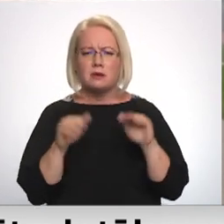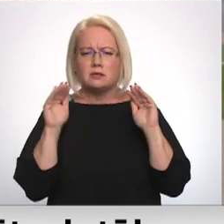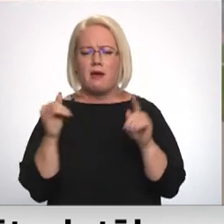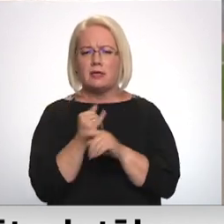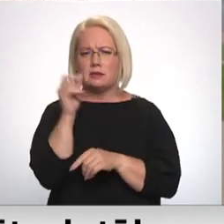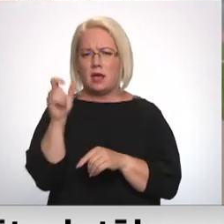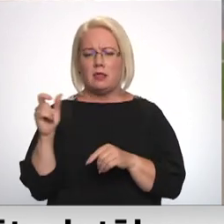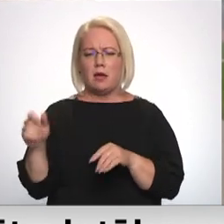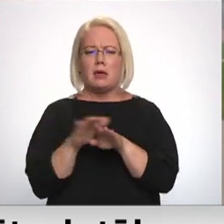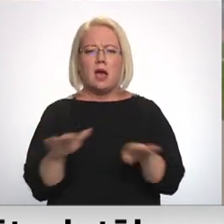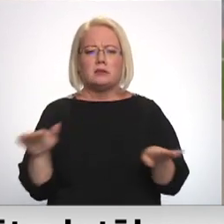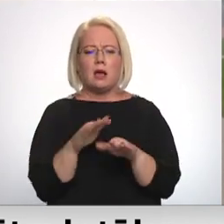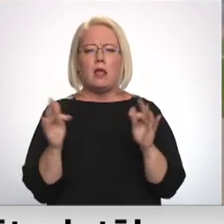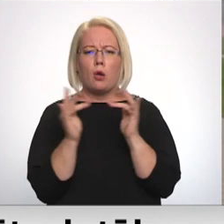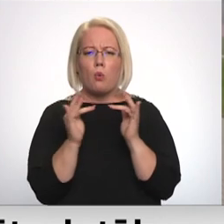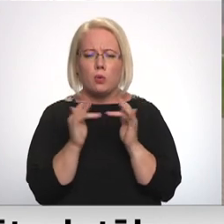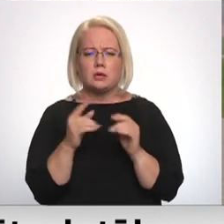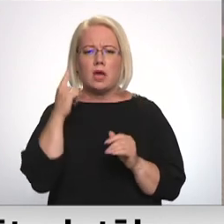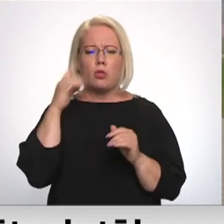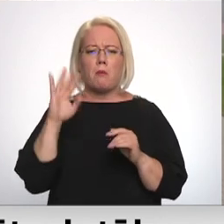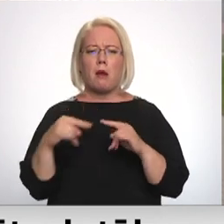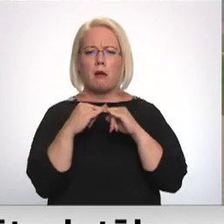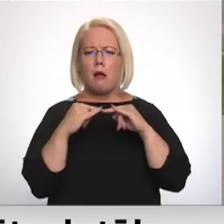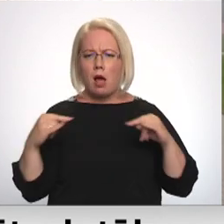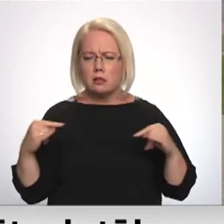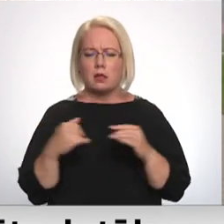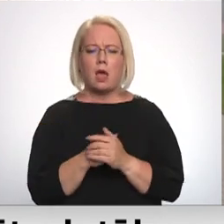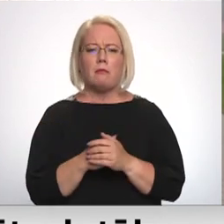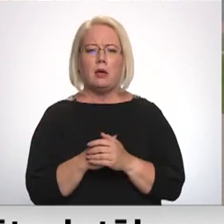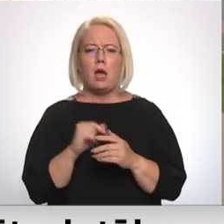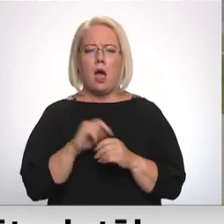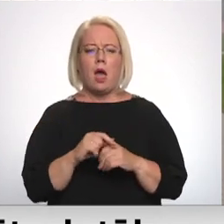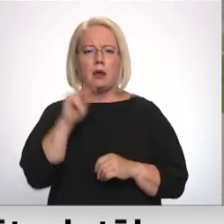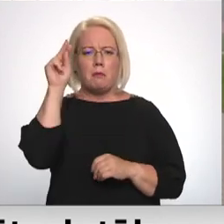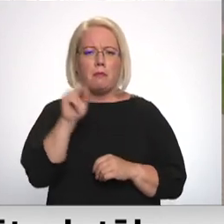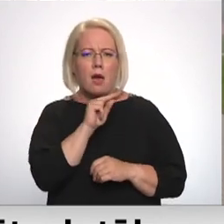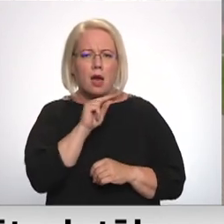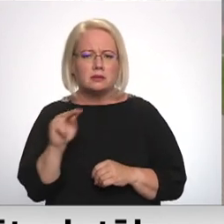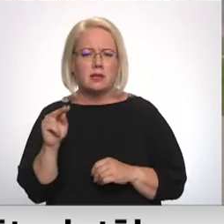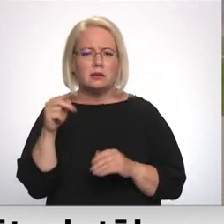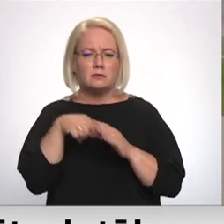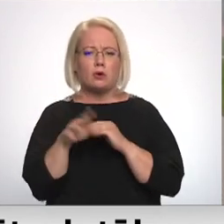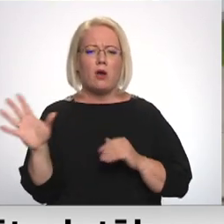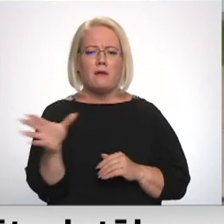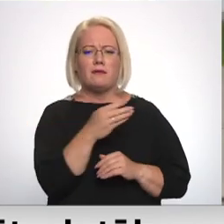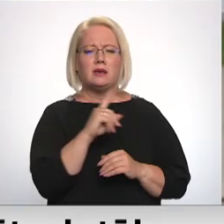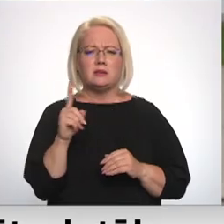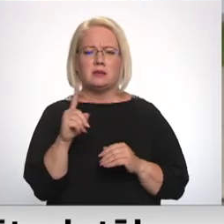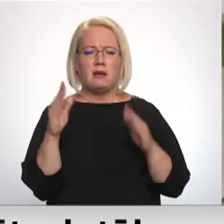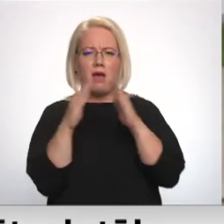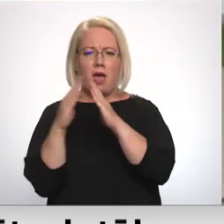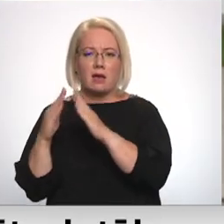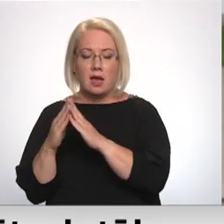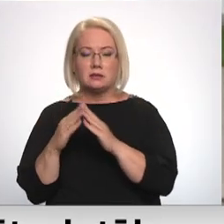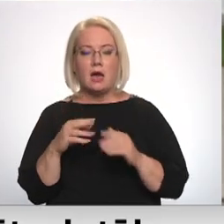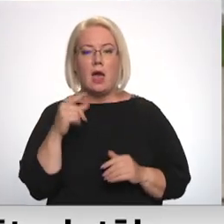jo sakloja gultas, jo domāja par goldim, jo es te ir bazilika, jo es te ir visus ākas. Preiļu